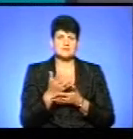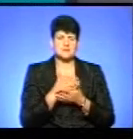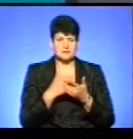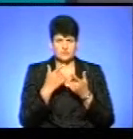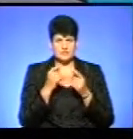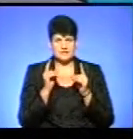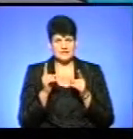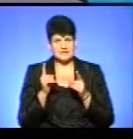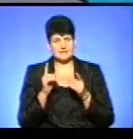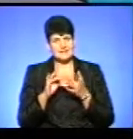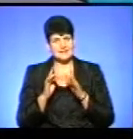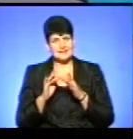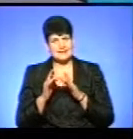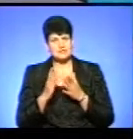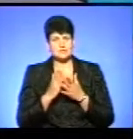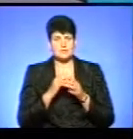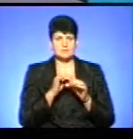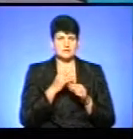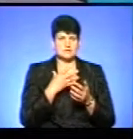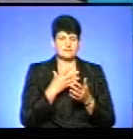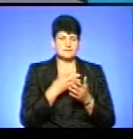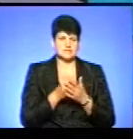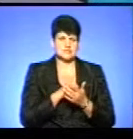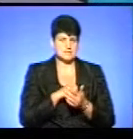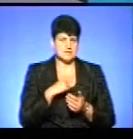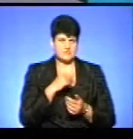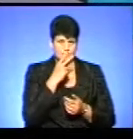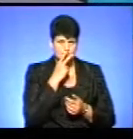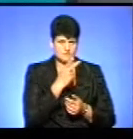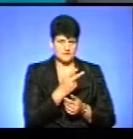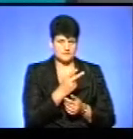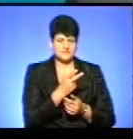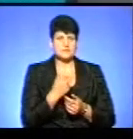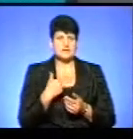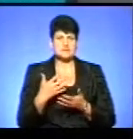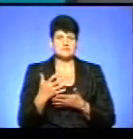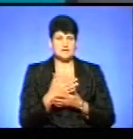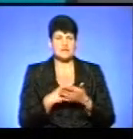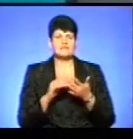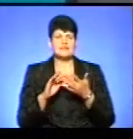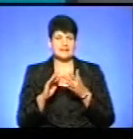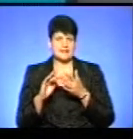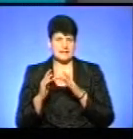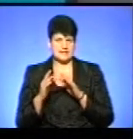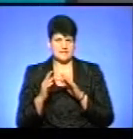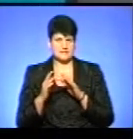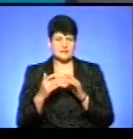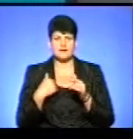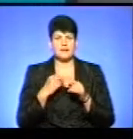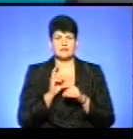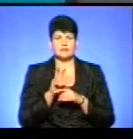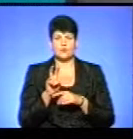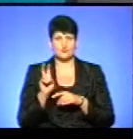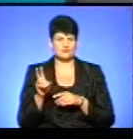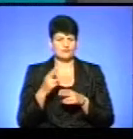тільки в інтернеті? Чи десь мали можливість подивитися, як ті тварини перебувають в цирках? Збирала в інтернеті. Я не ходжу ні по